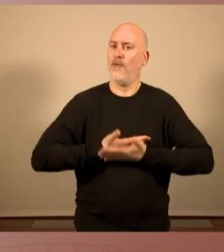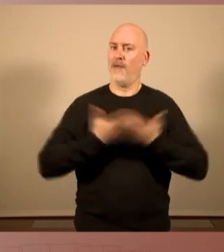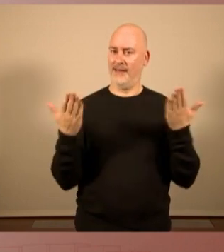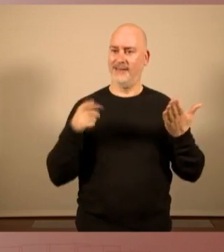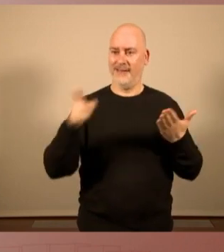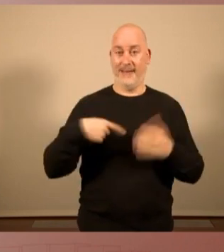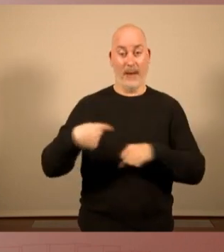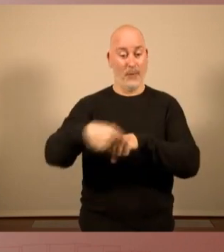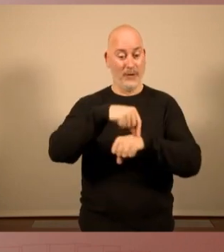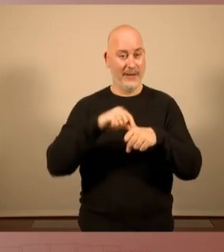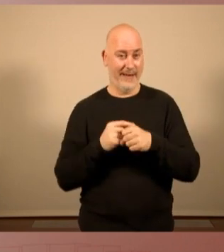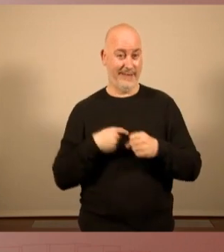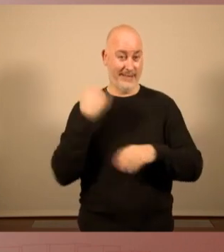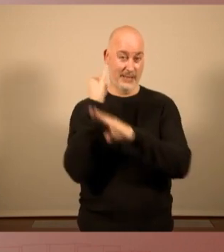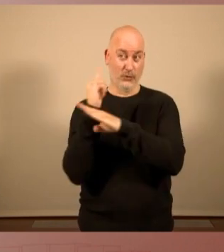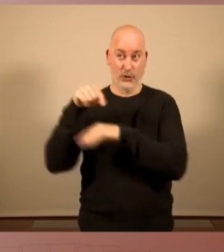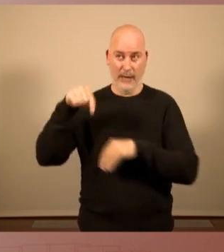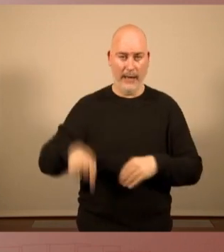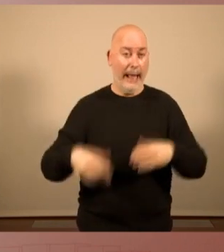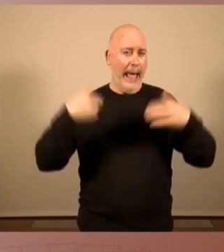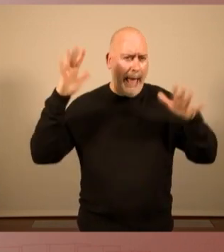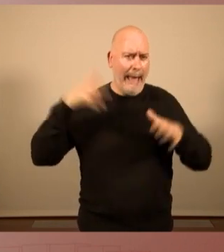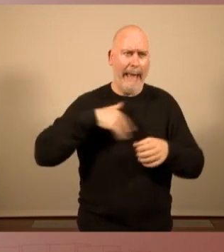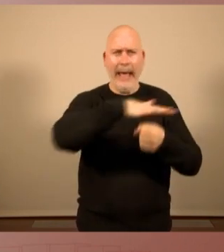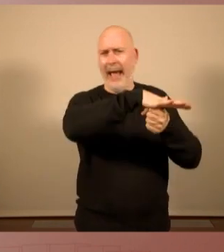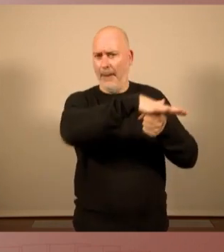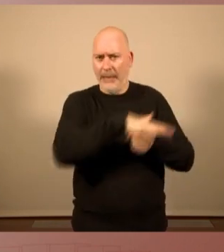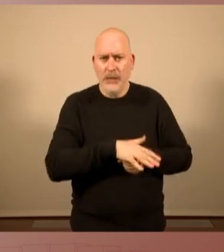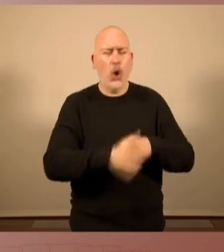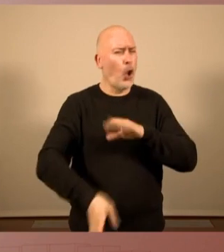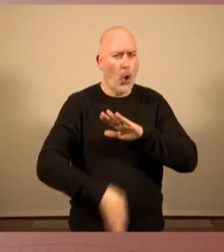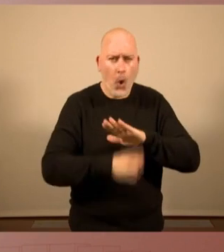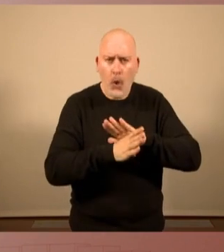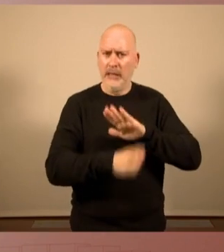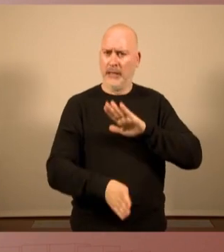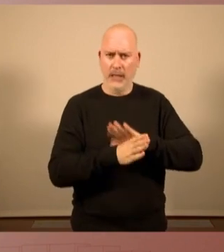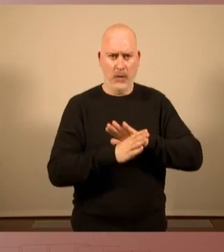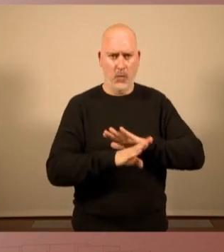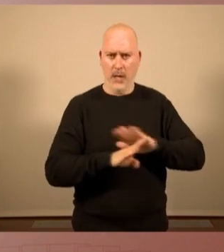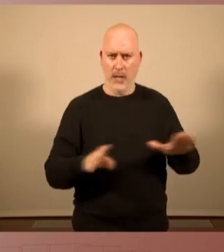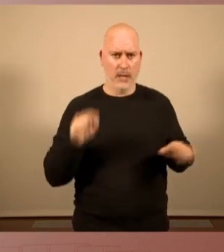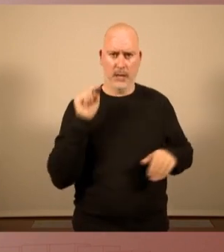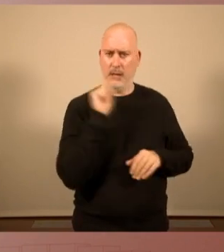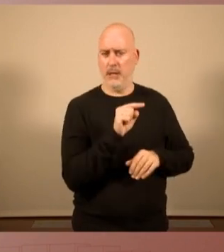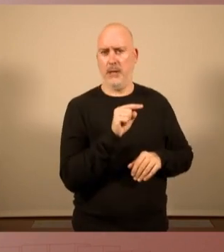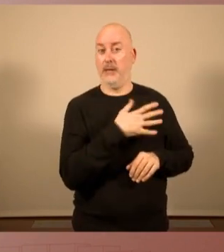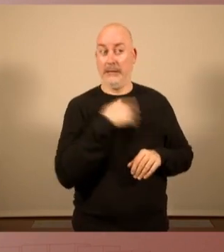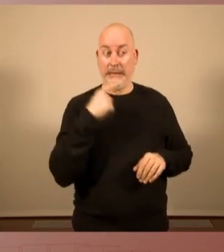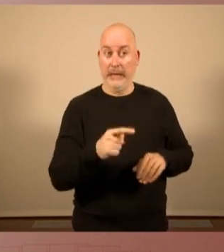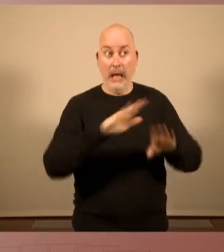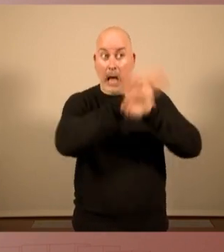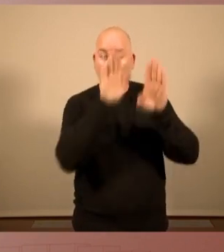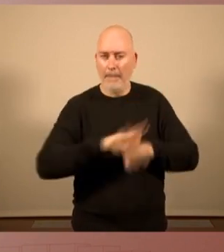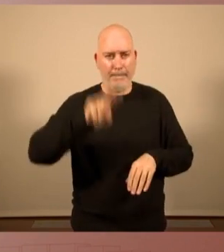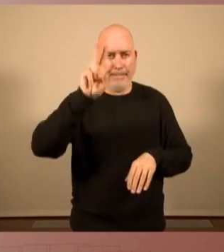que malgrat la repressió contínua, aquesta escalada inacabable de